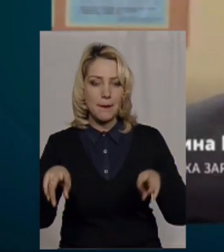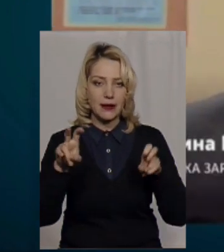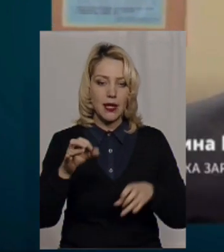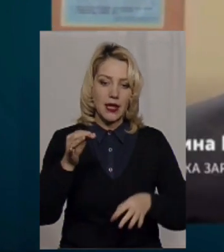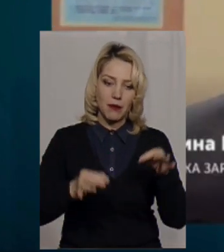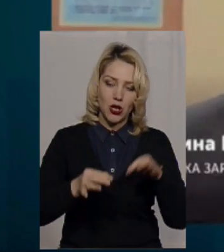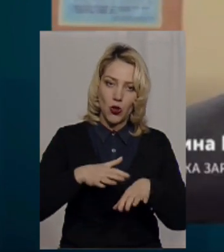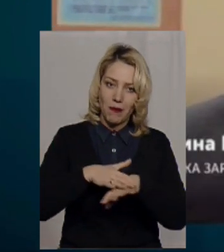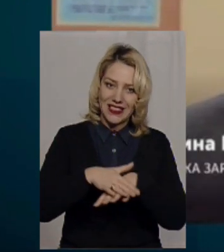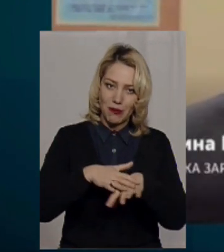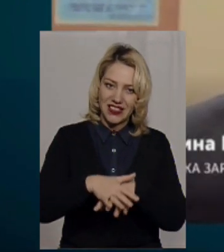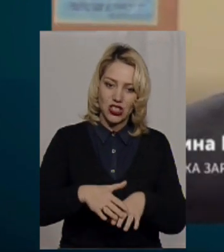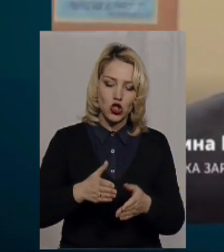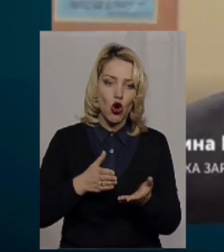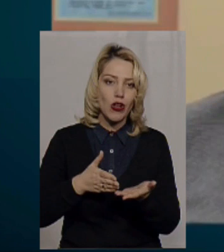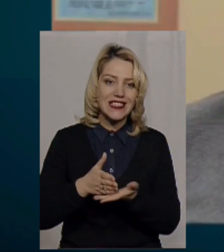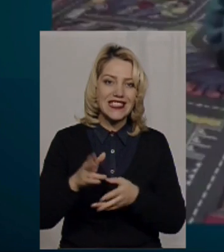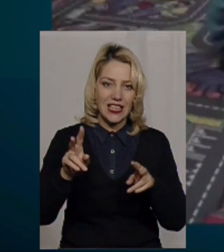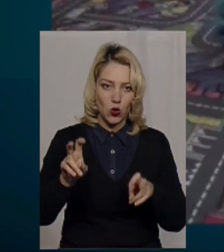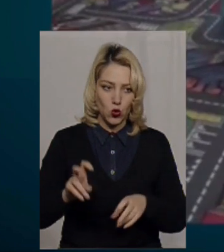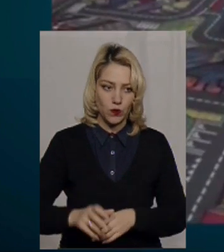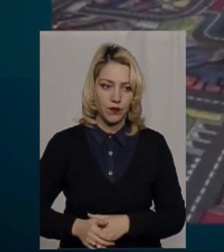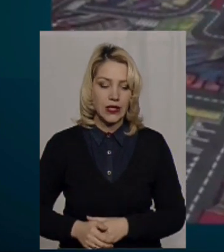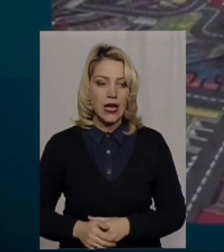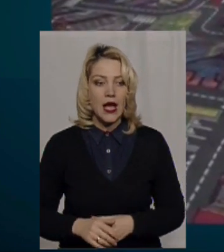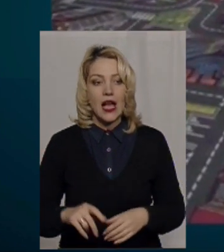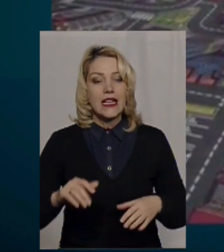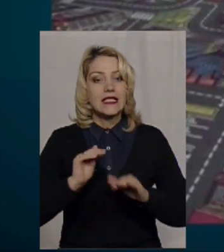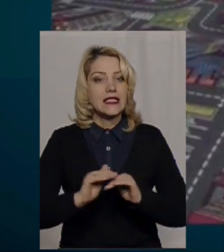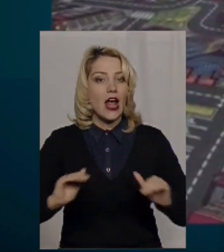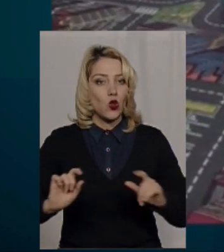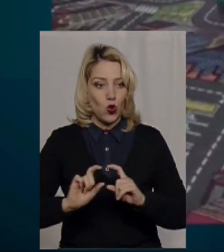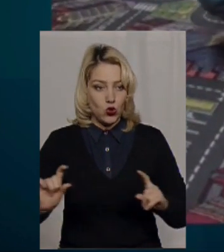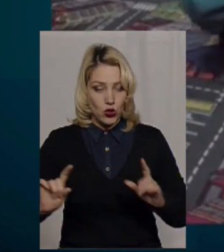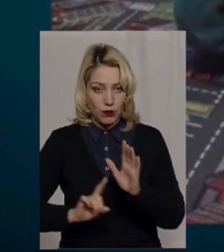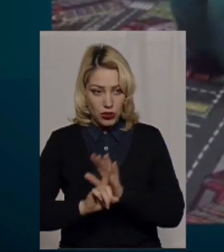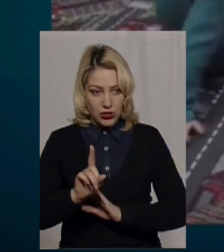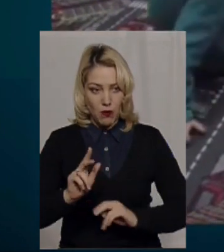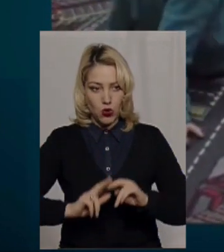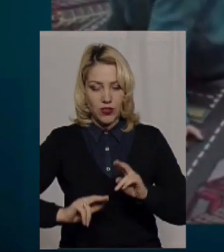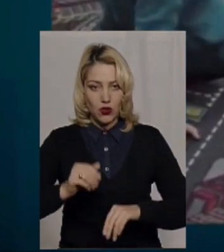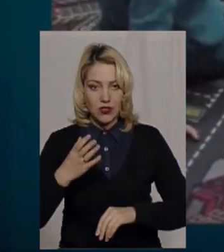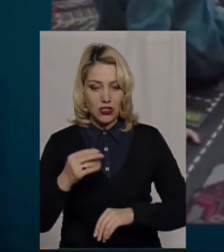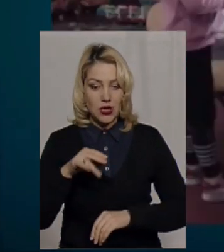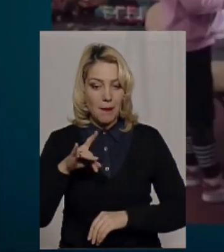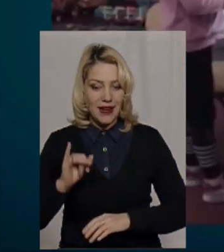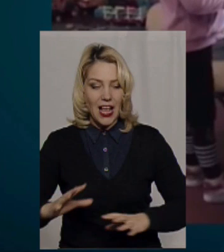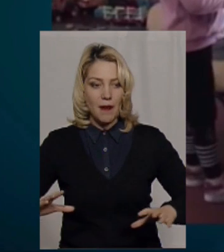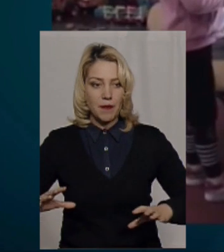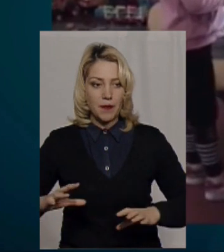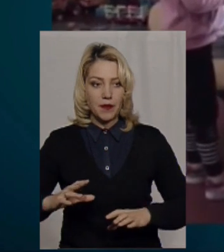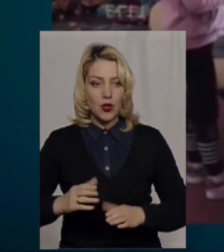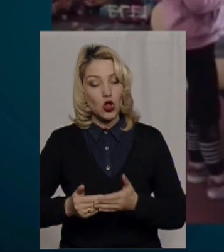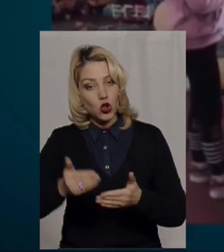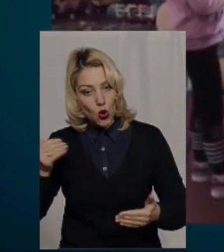математичного циклу, їх два є, користуються з ними по черзі. Садочок розпочати будівництво ще при об'єднанні, доїзд до